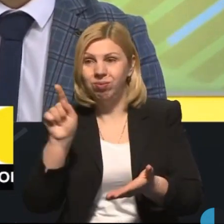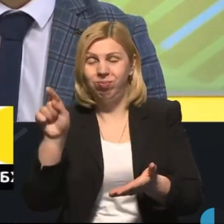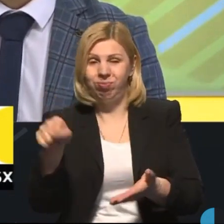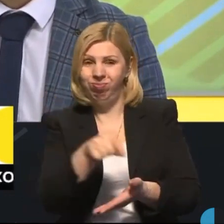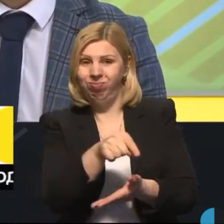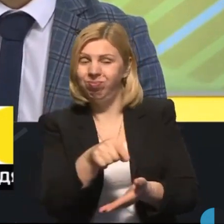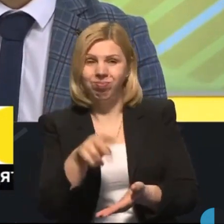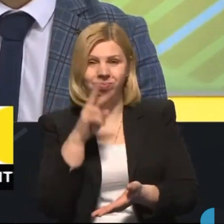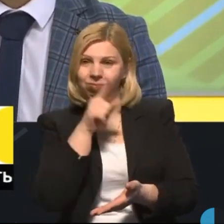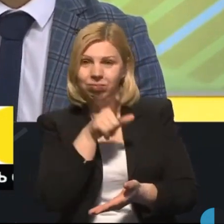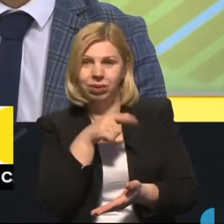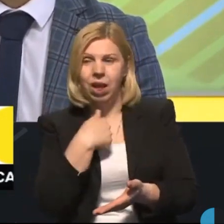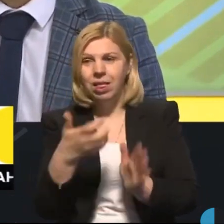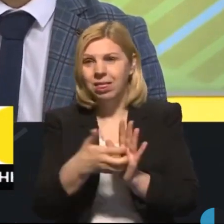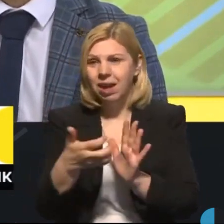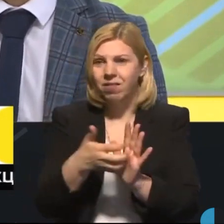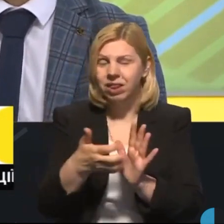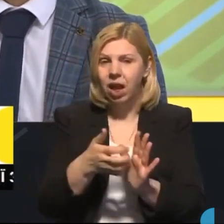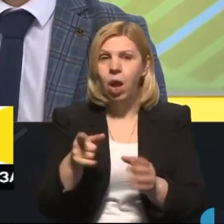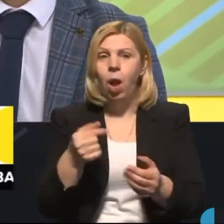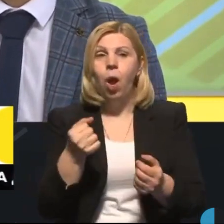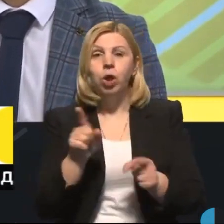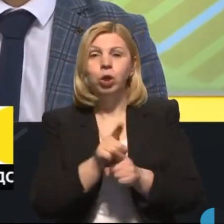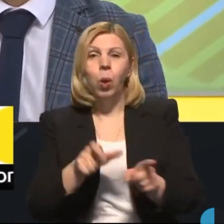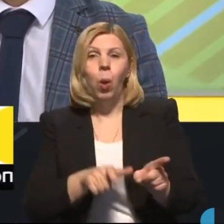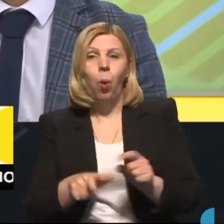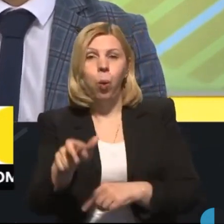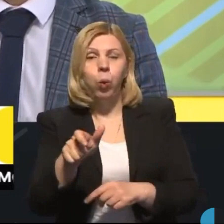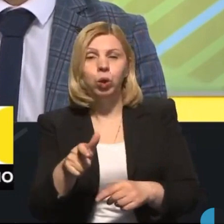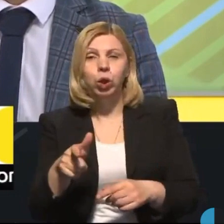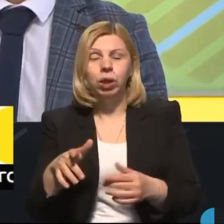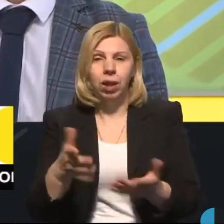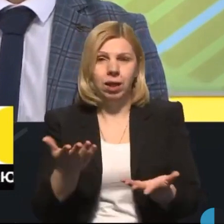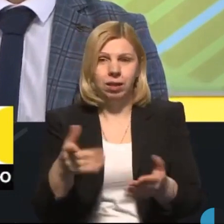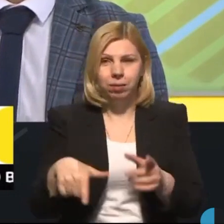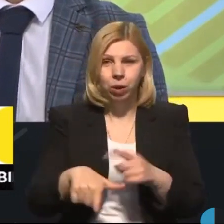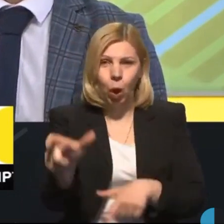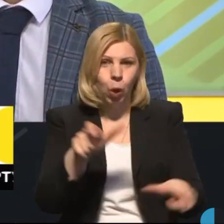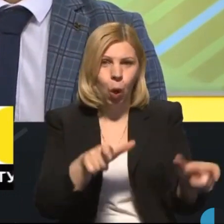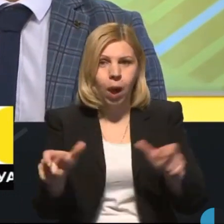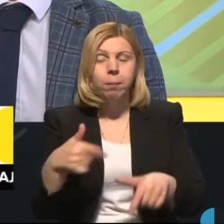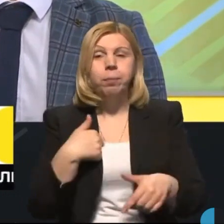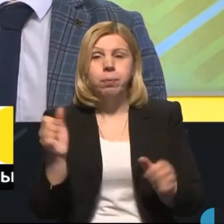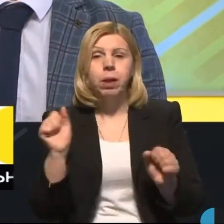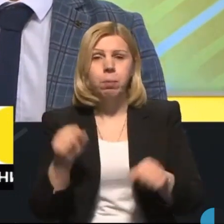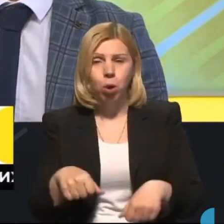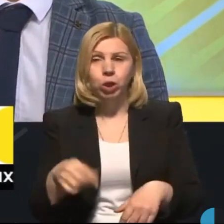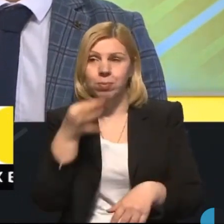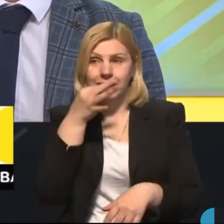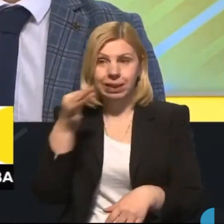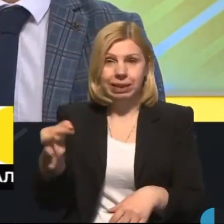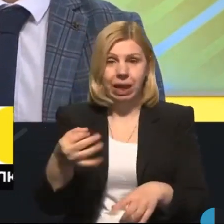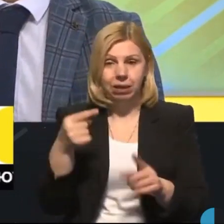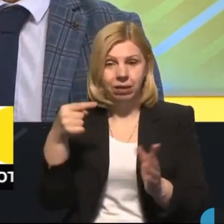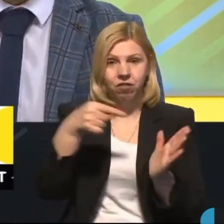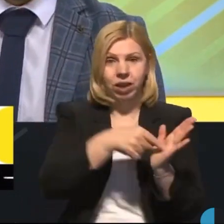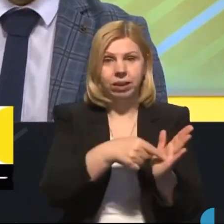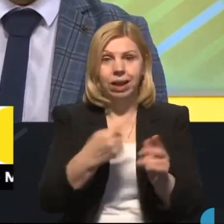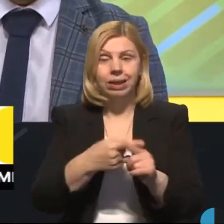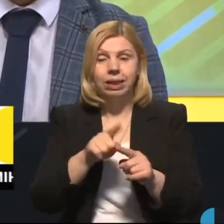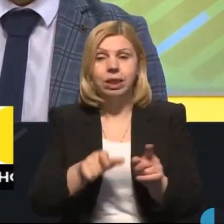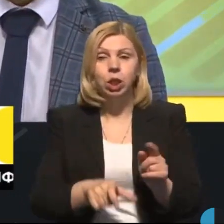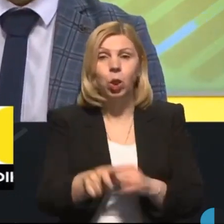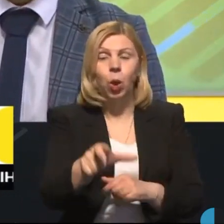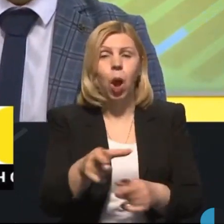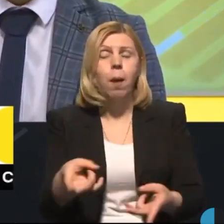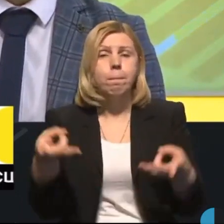в утриманні вулично-дорожньої мережі. Ми можемо вказувати на ті ділянки,